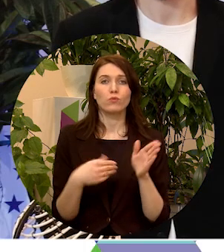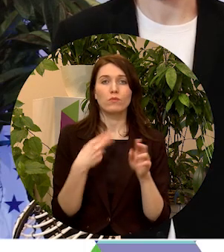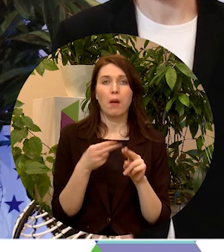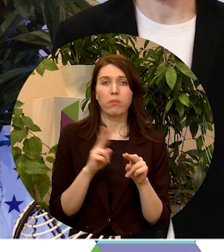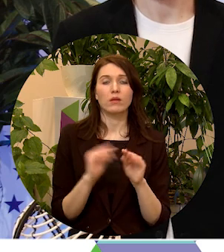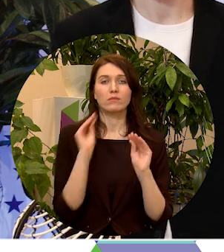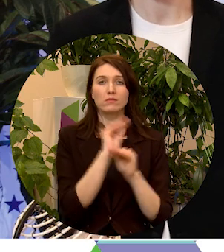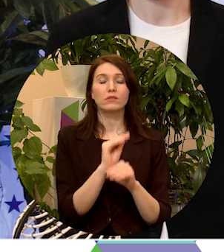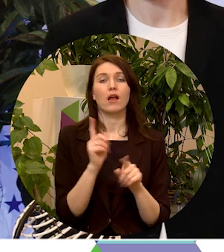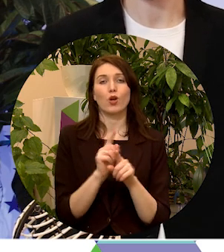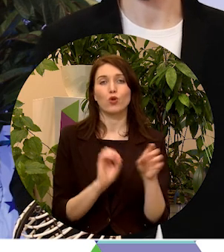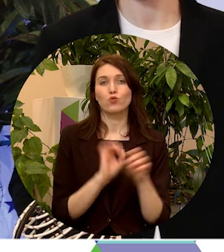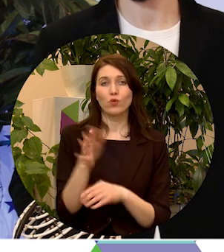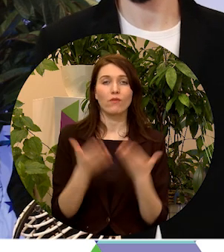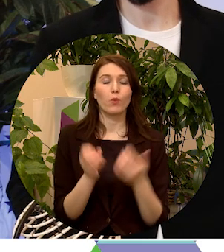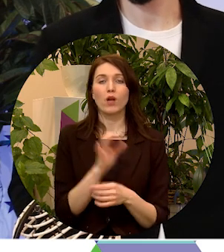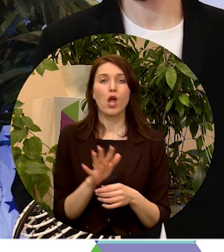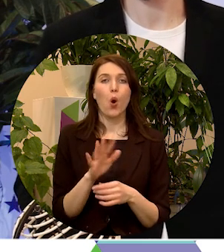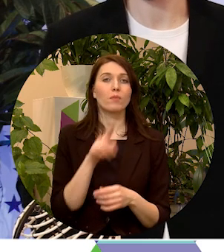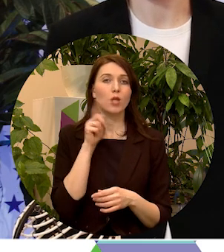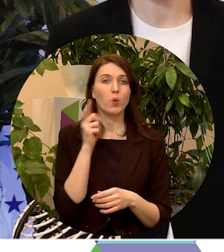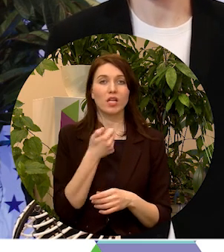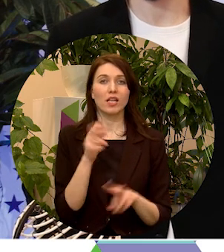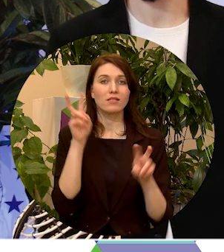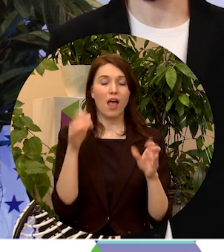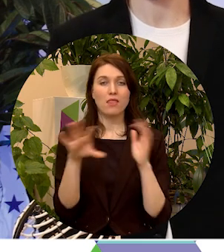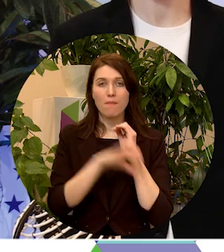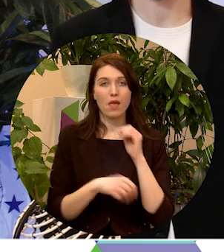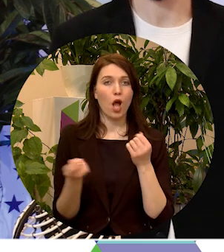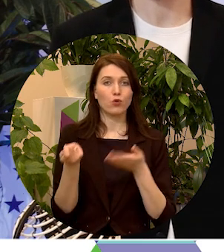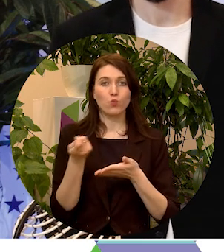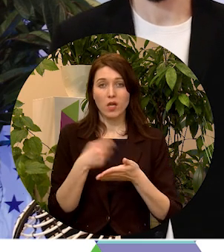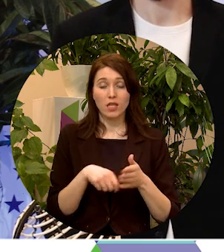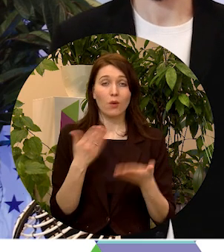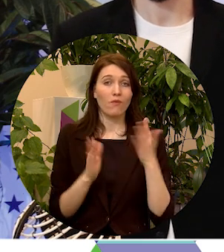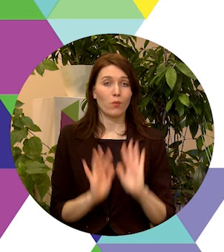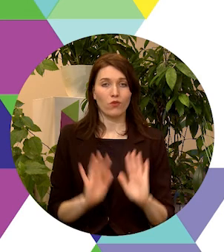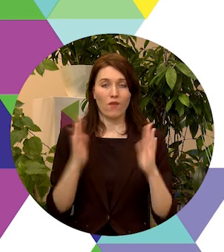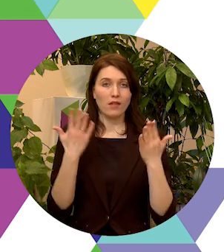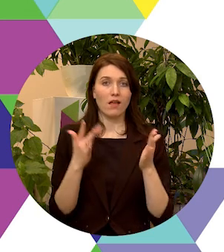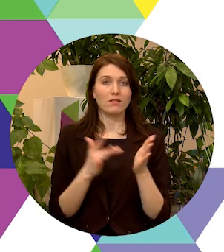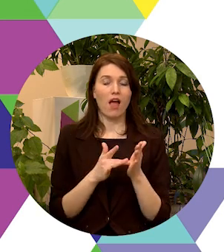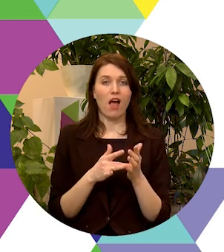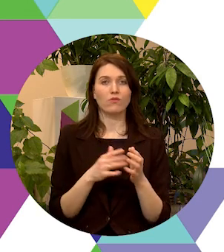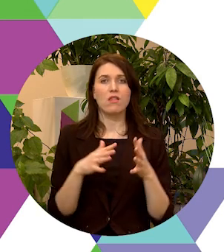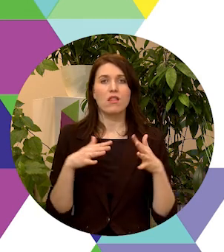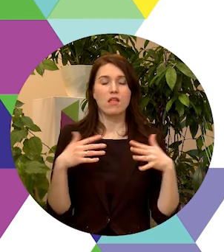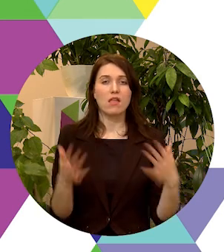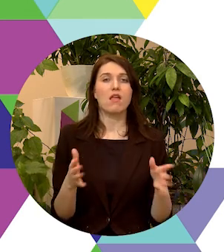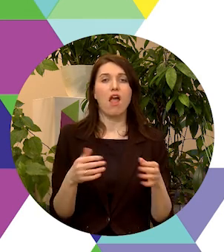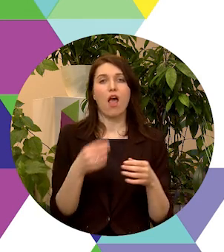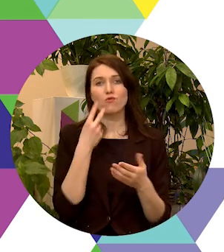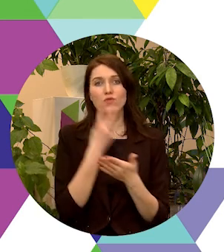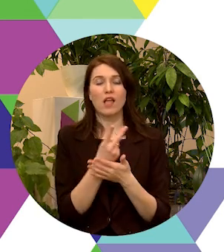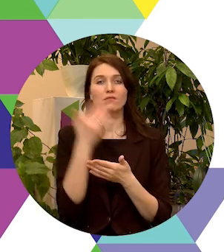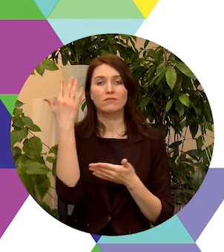un varbūt arī Eiropas jaunatnes gada beigās noslēgumā tad izdodās kaut kādu veselu lielu vīziju